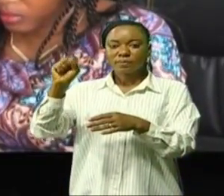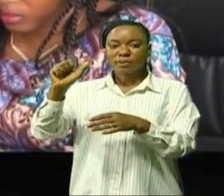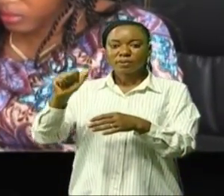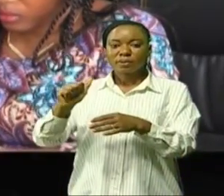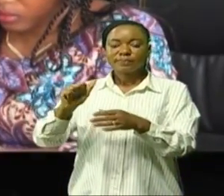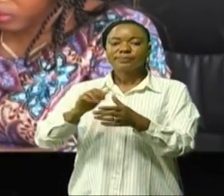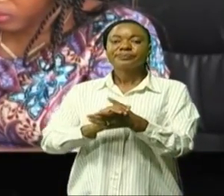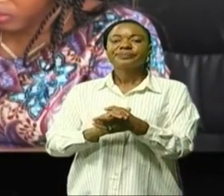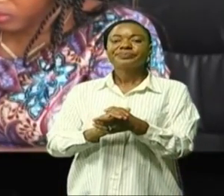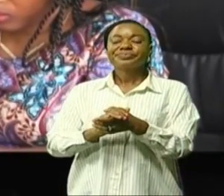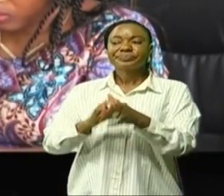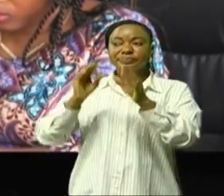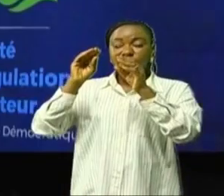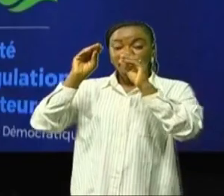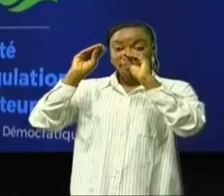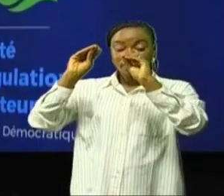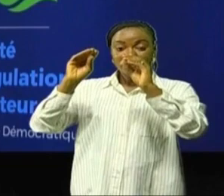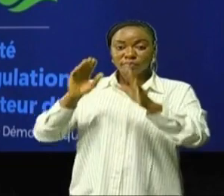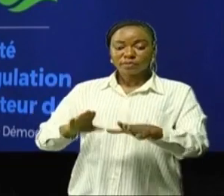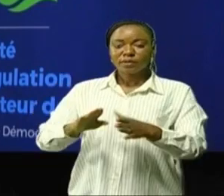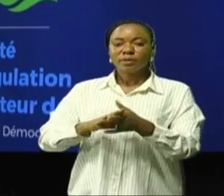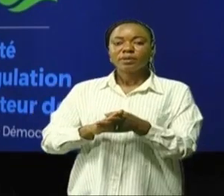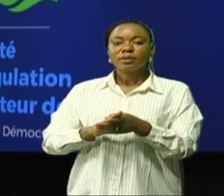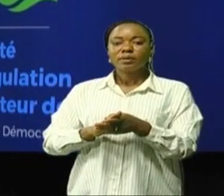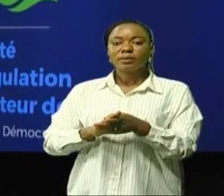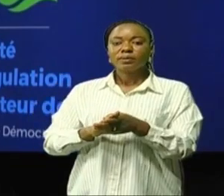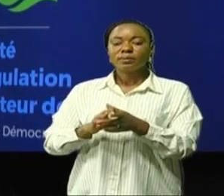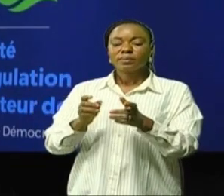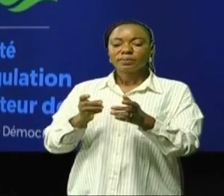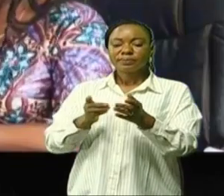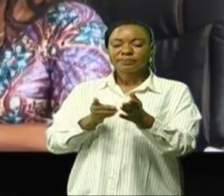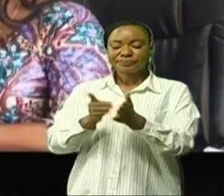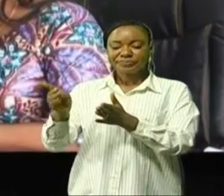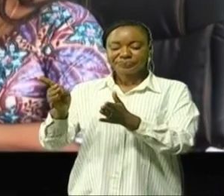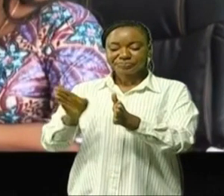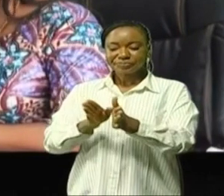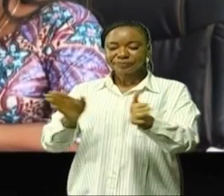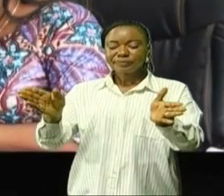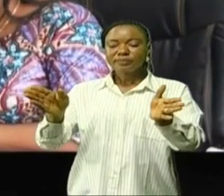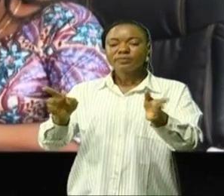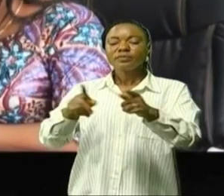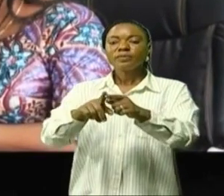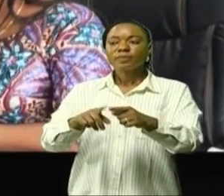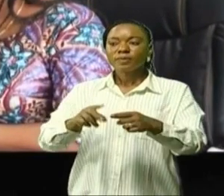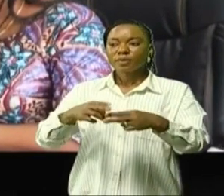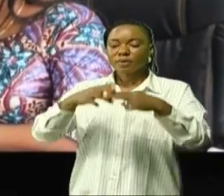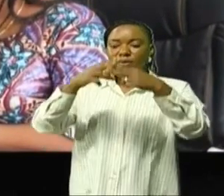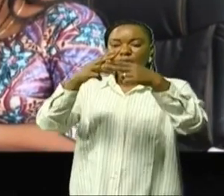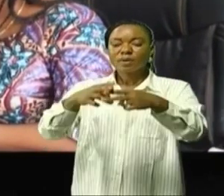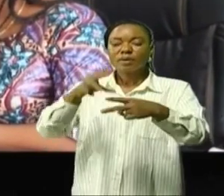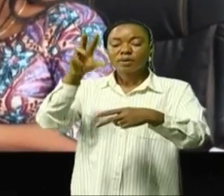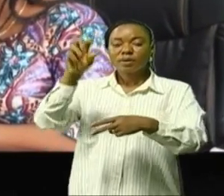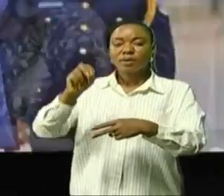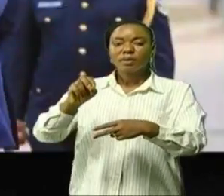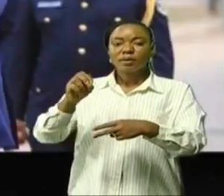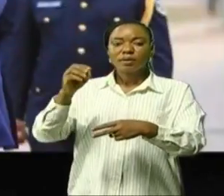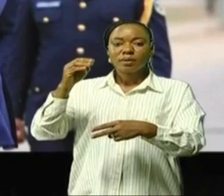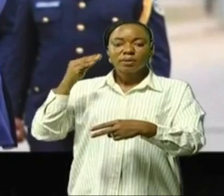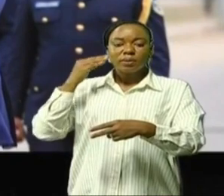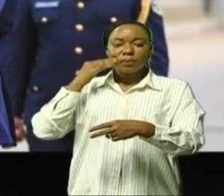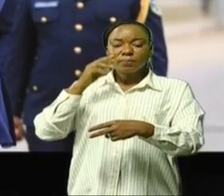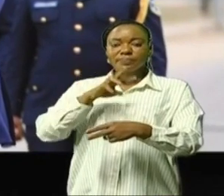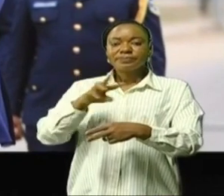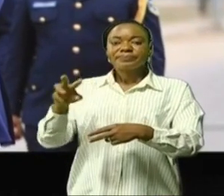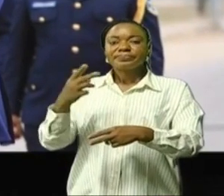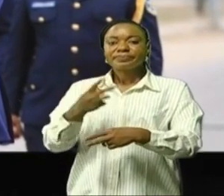Sandrine Nongalula Moubenga directeur général de l'ARE a été notifié le 30 juin 2022 date